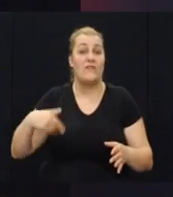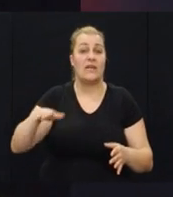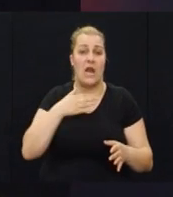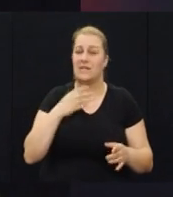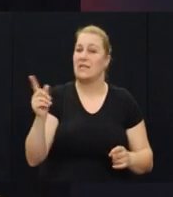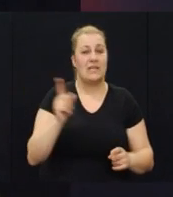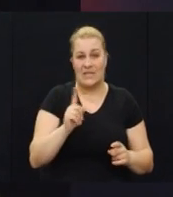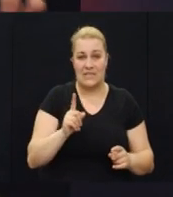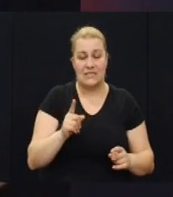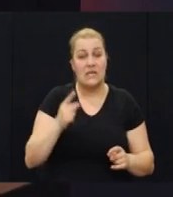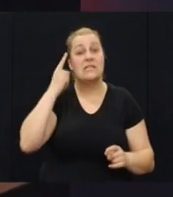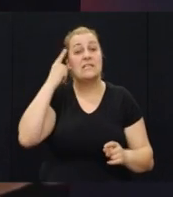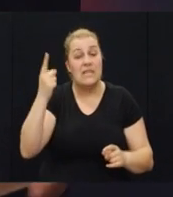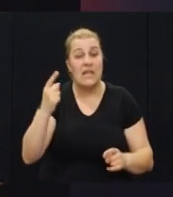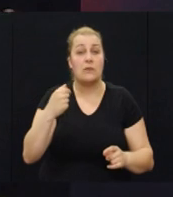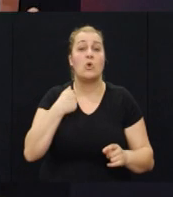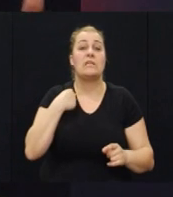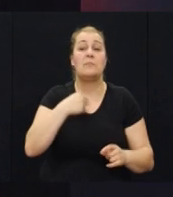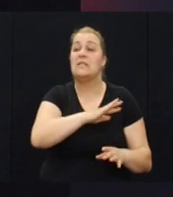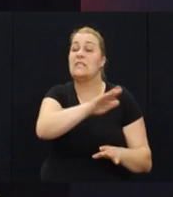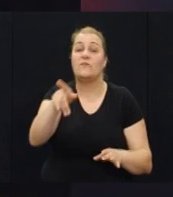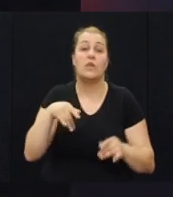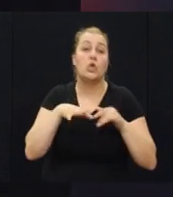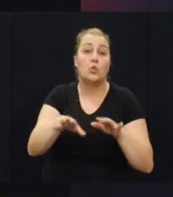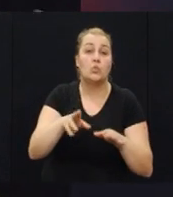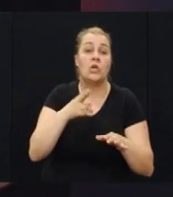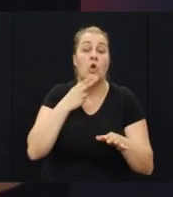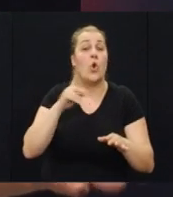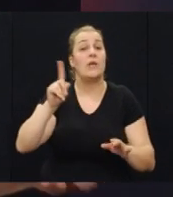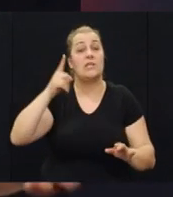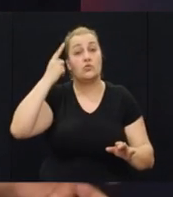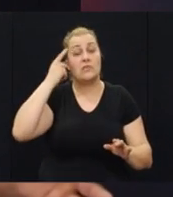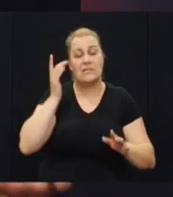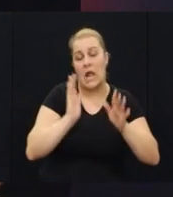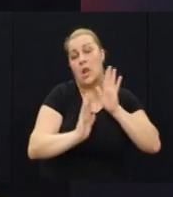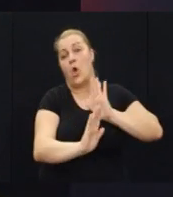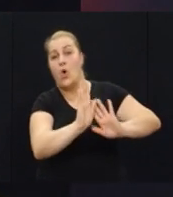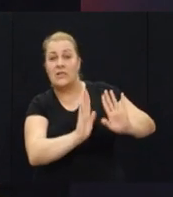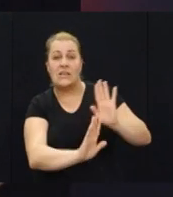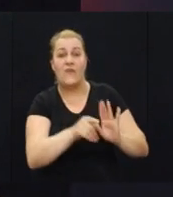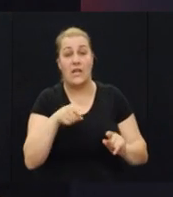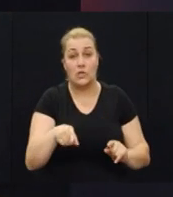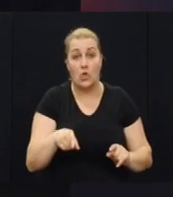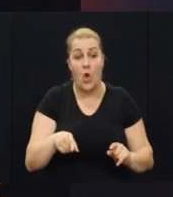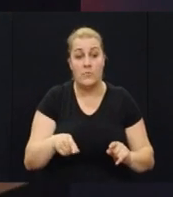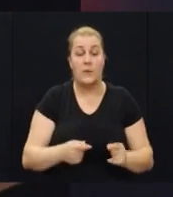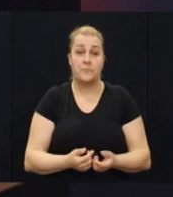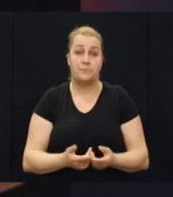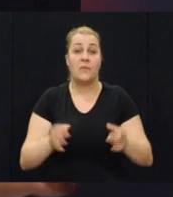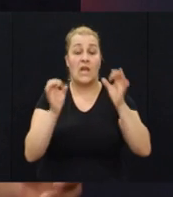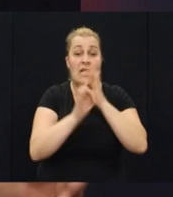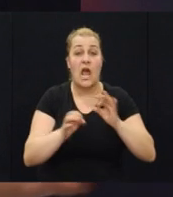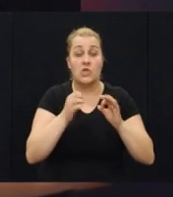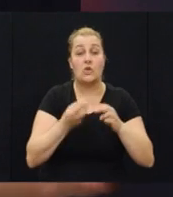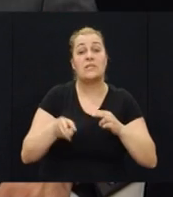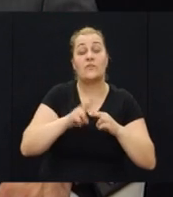nisu sjetimo se mi svi onih ljudi koji su koji se nisu znali od Hrvatsk tome šta će